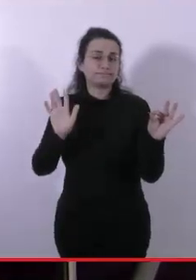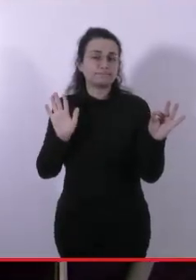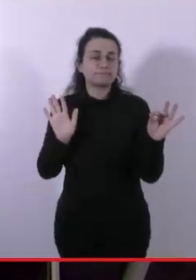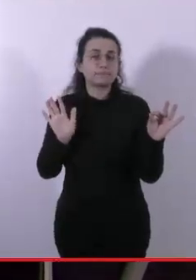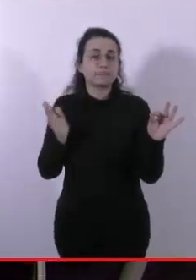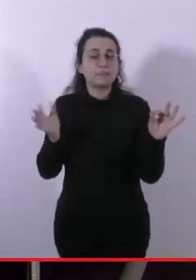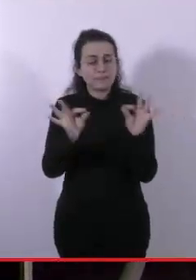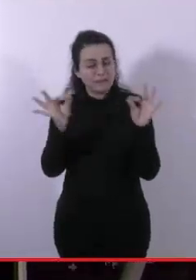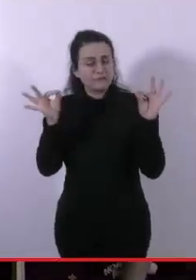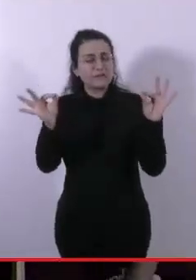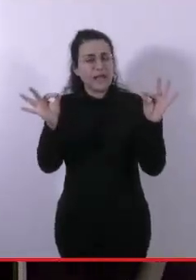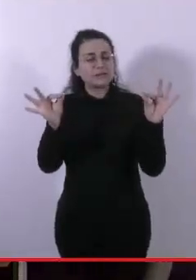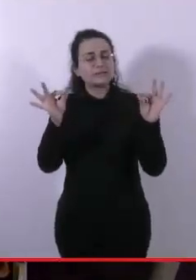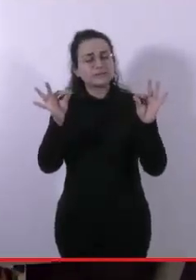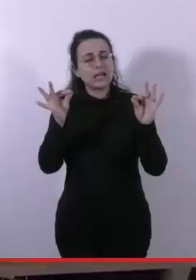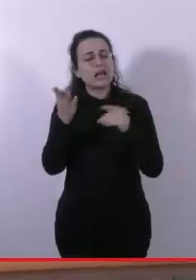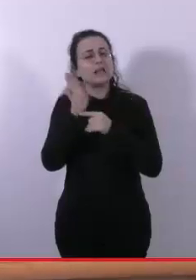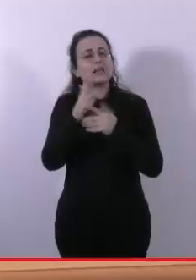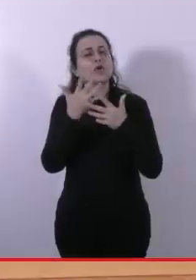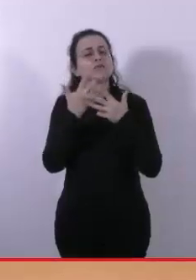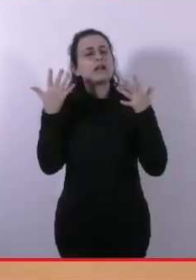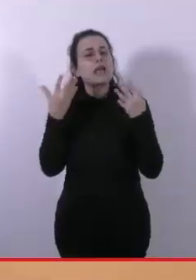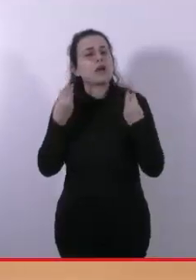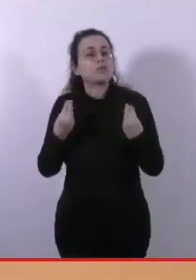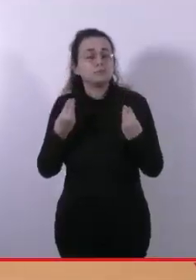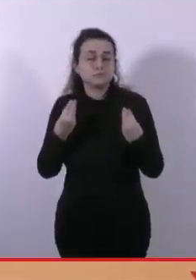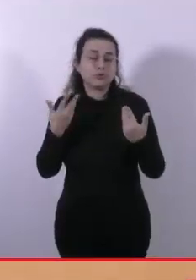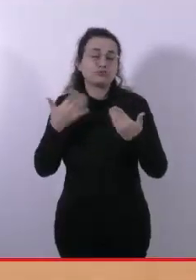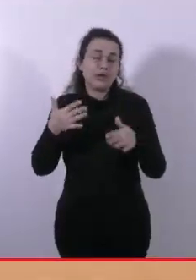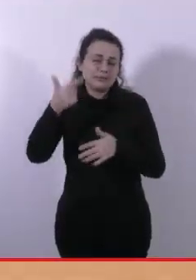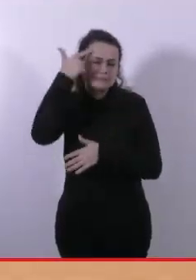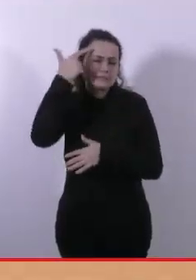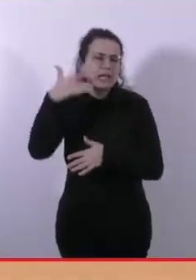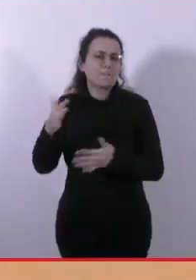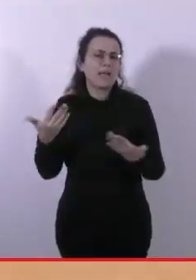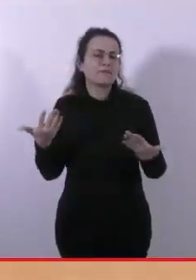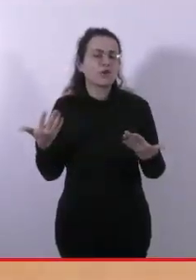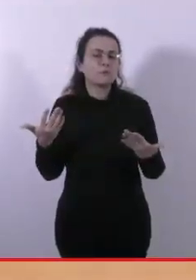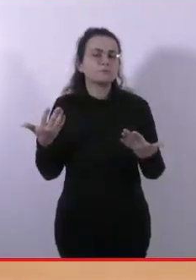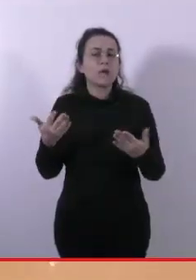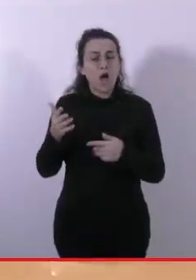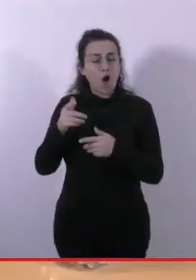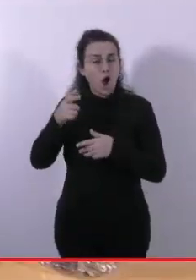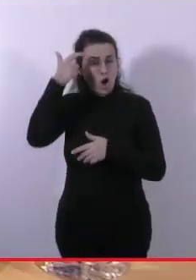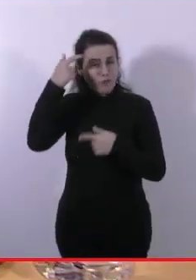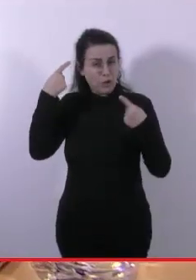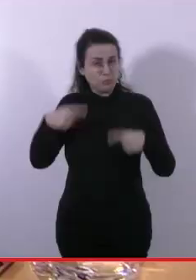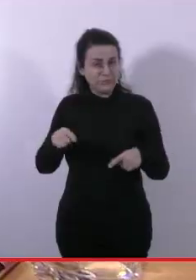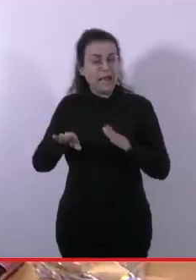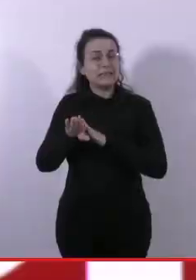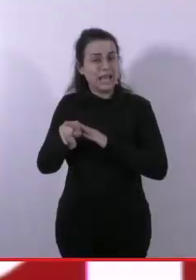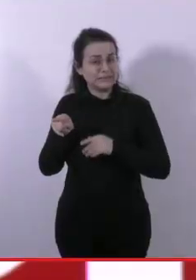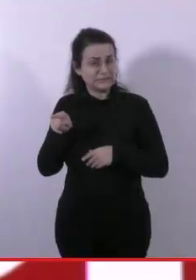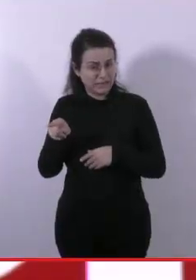caratteristica, sono la riprova, se mai ce ne fosse stato bisogno, che questo è non solo un governo di destra, di vera destra,